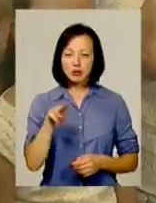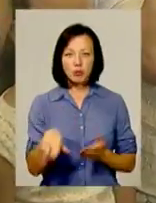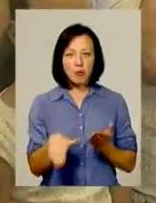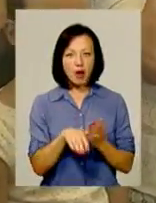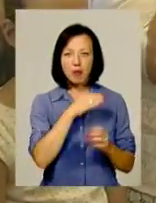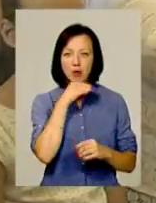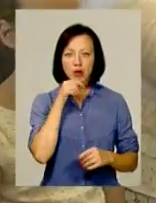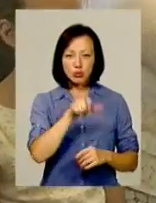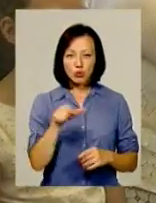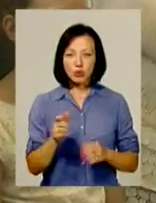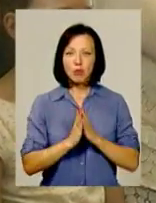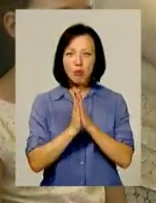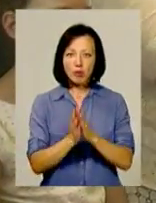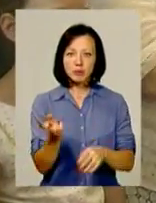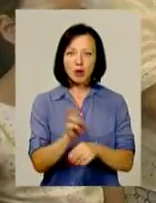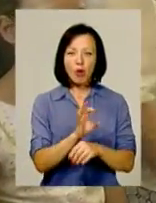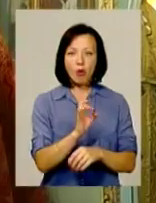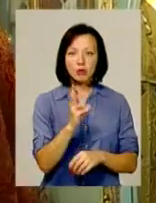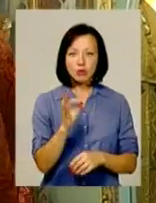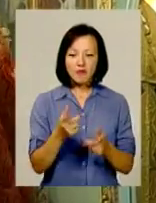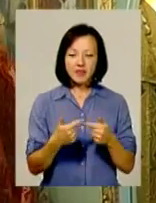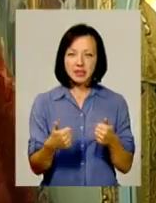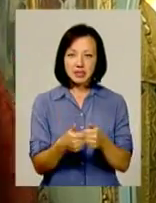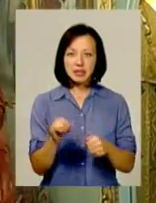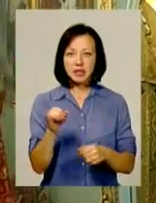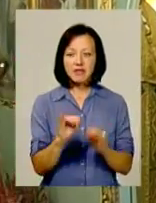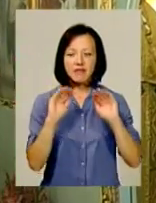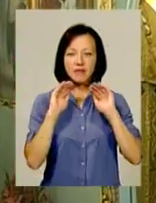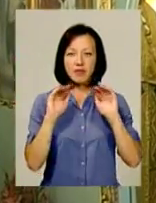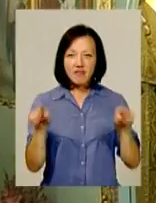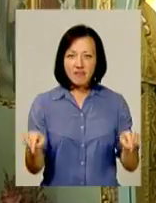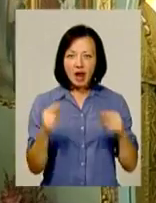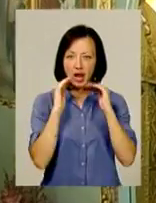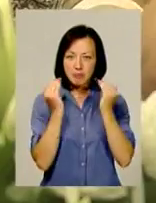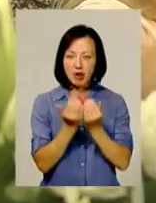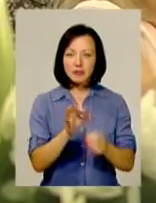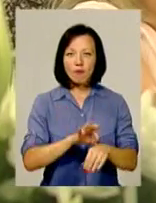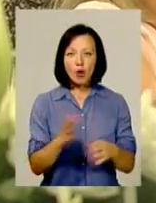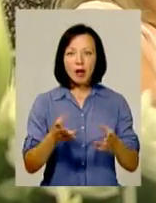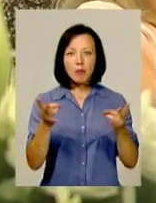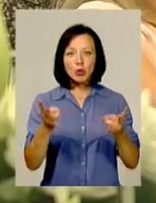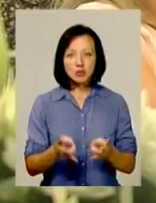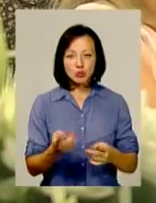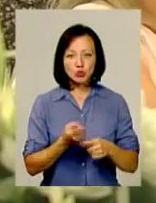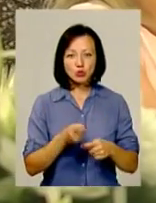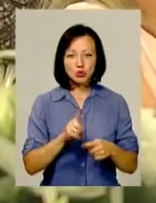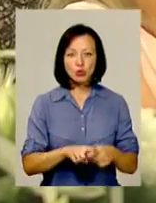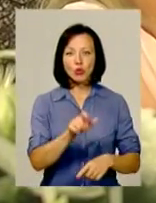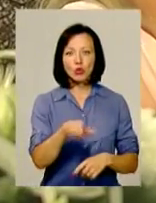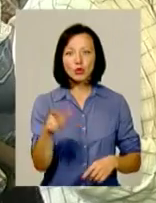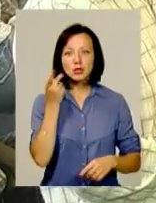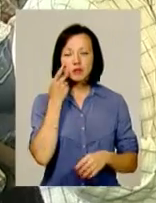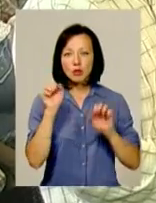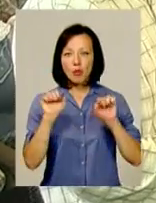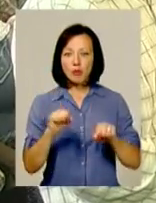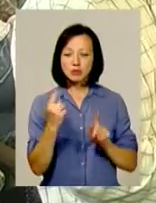який молиться, який приходить і в онкологічний відділень, і в реанімацію, хворі, які потребують цього. Люди завжди